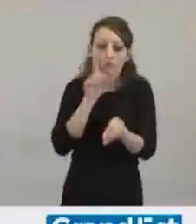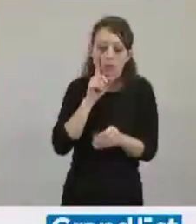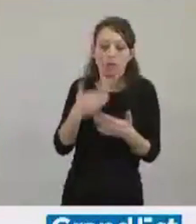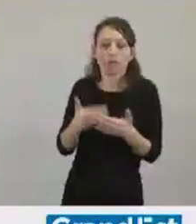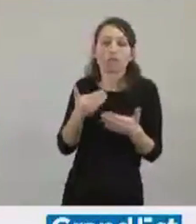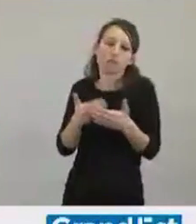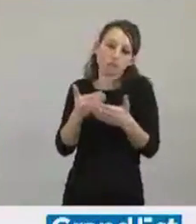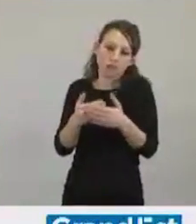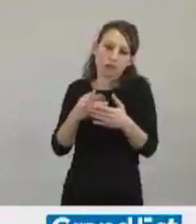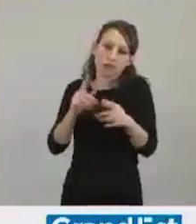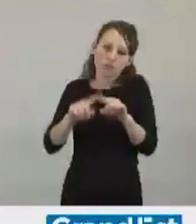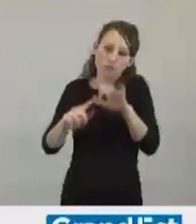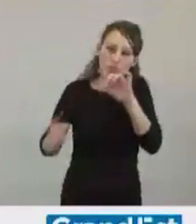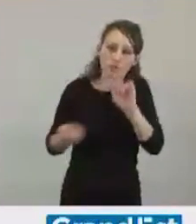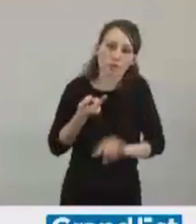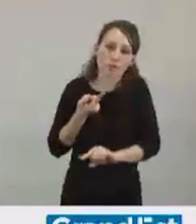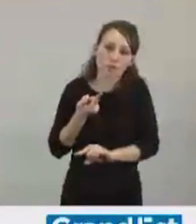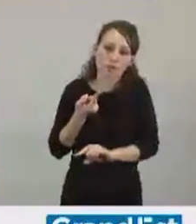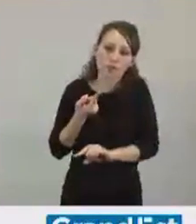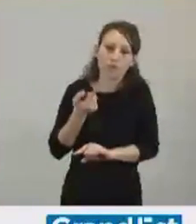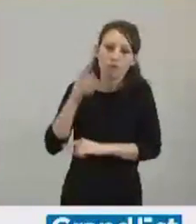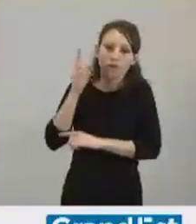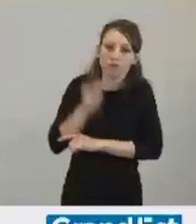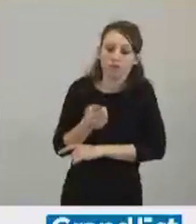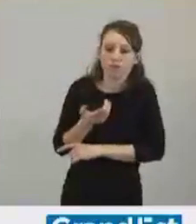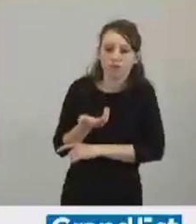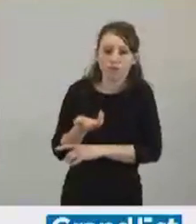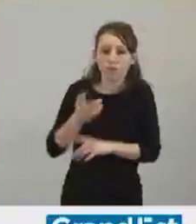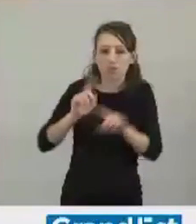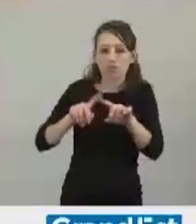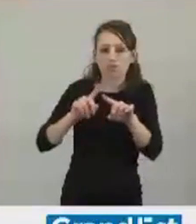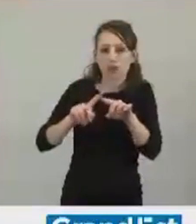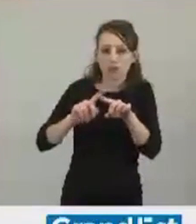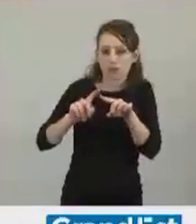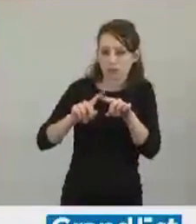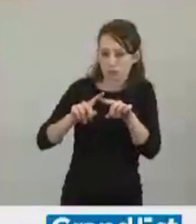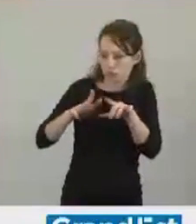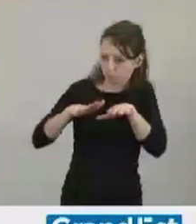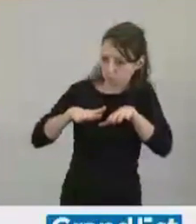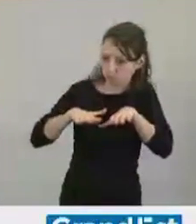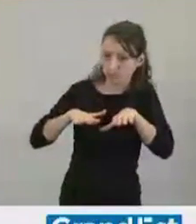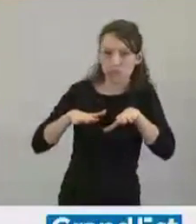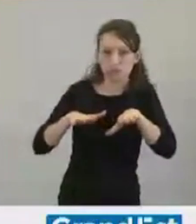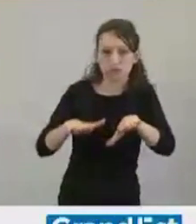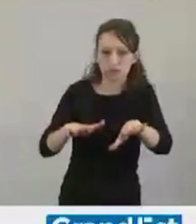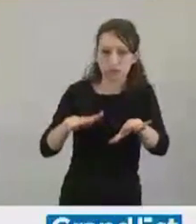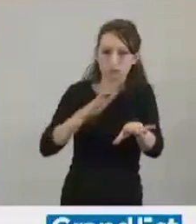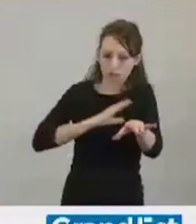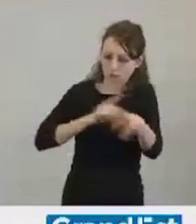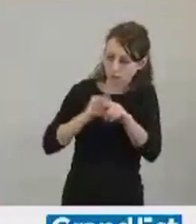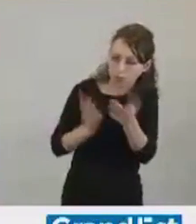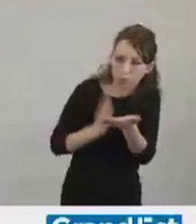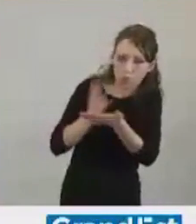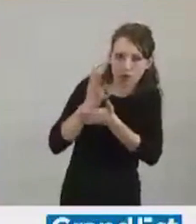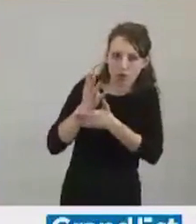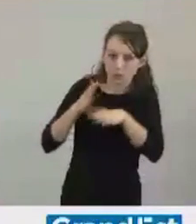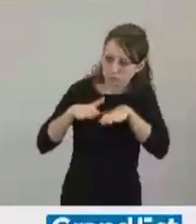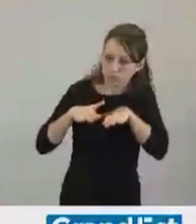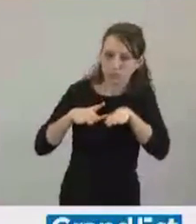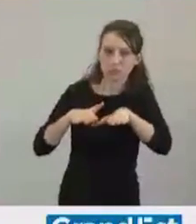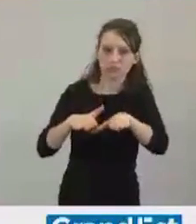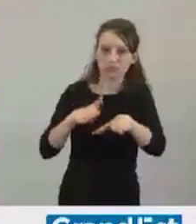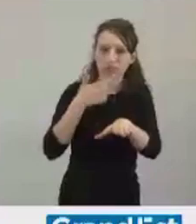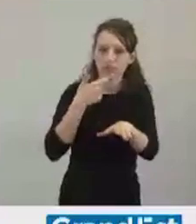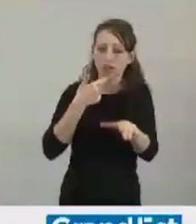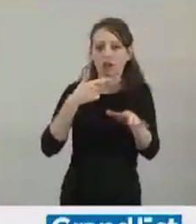verticalités extrêmement structurées, des verticalités extrêmement audacieuses et ambitieuses en ce sens. Et les outils, plutôt que de